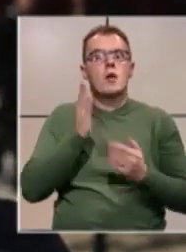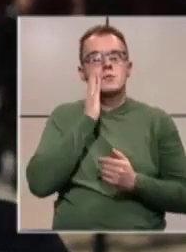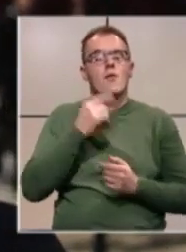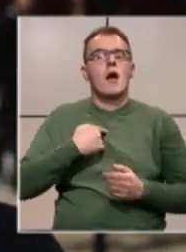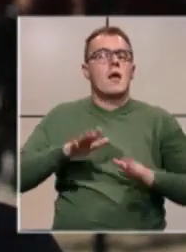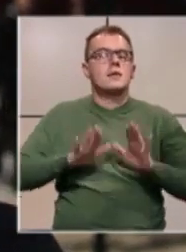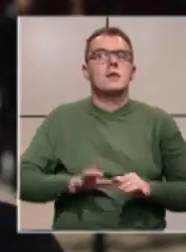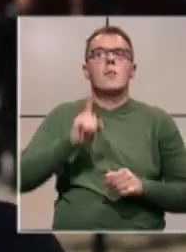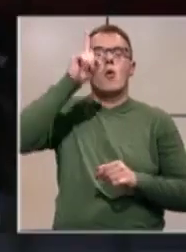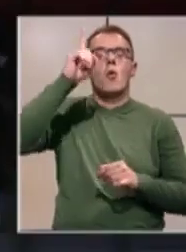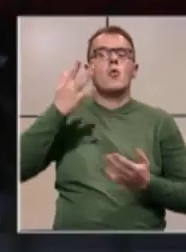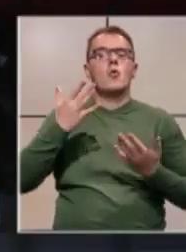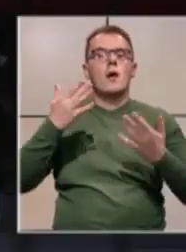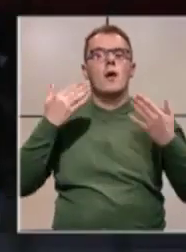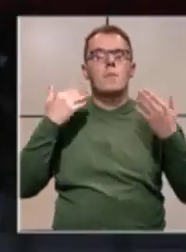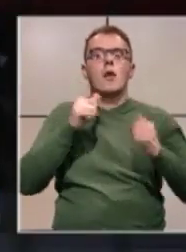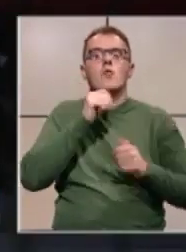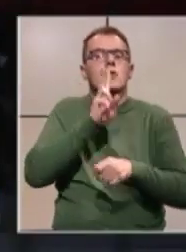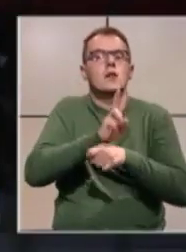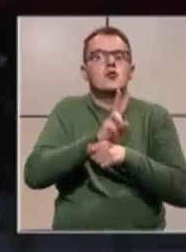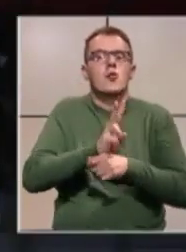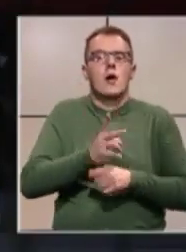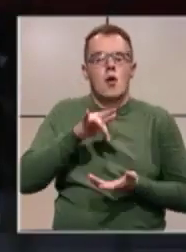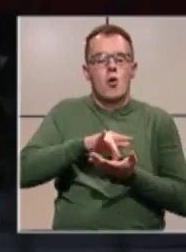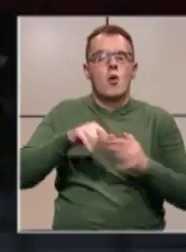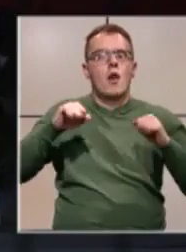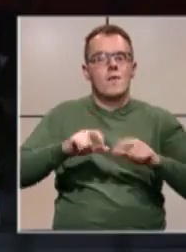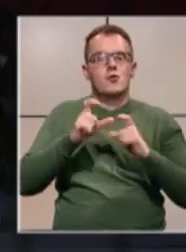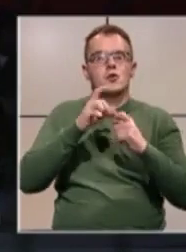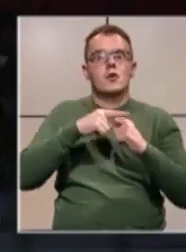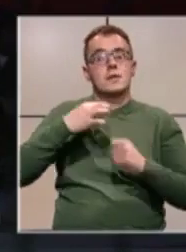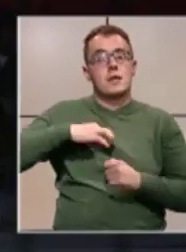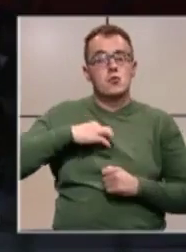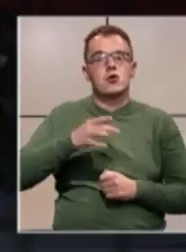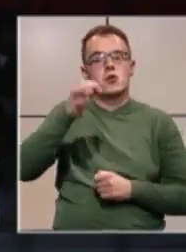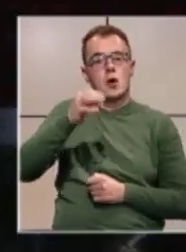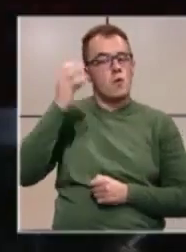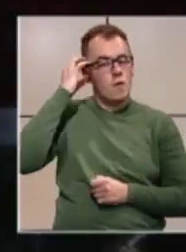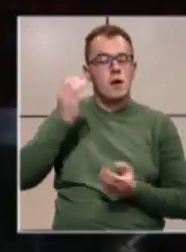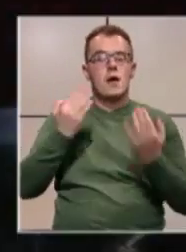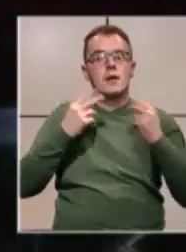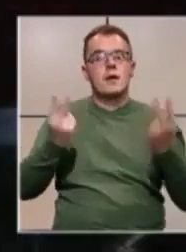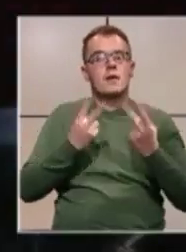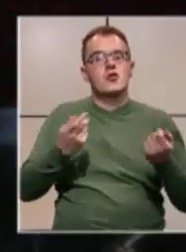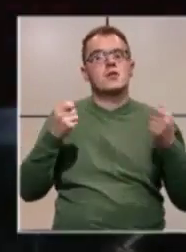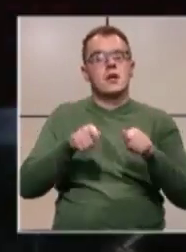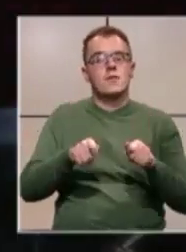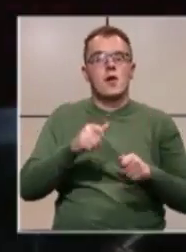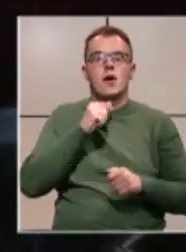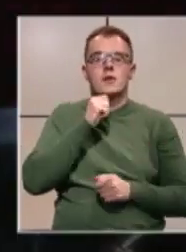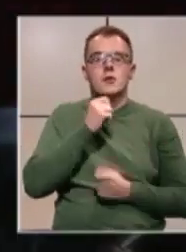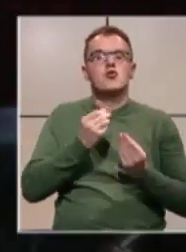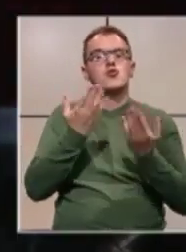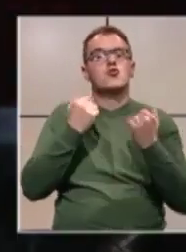gornjoj terasi da dežuram. Lokalne vlasti Skupština USK zadužile su kantonalnu vladu da traži zatvaranje i Bire i Mirala,